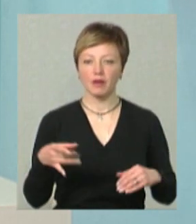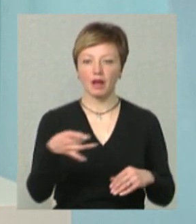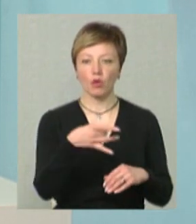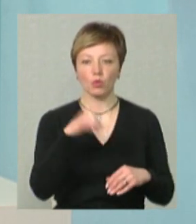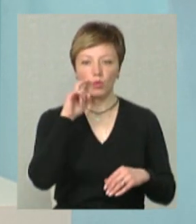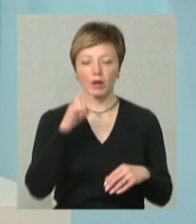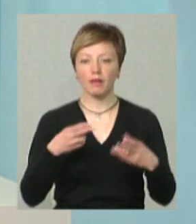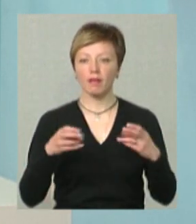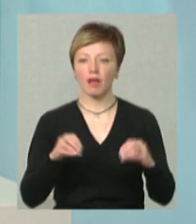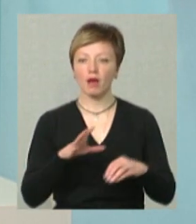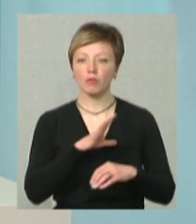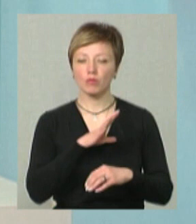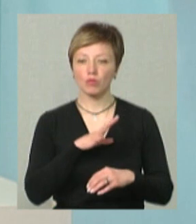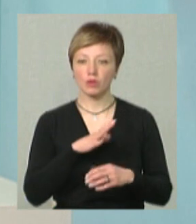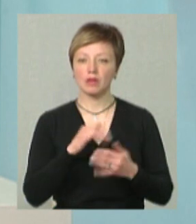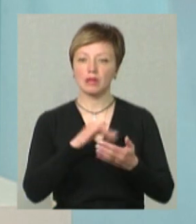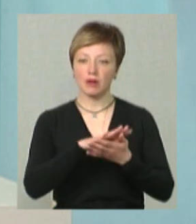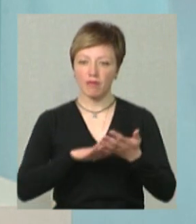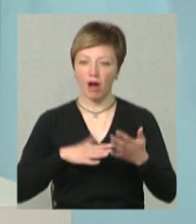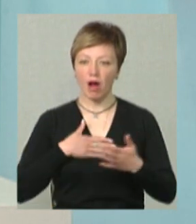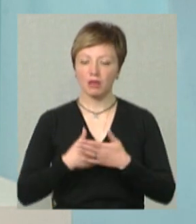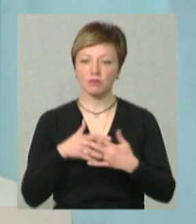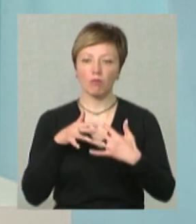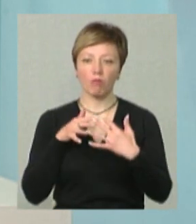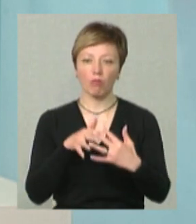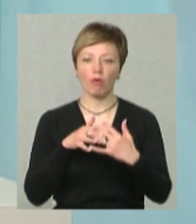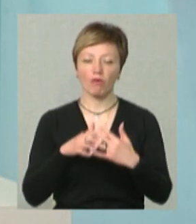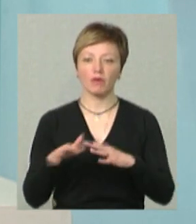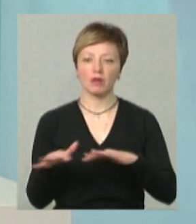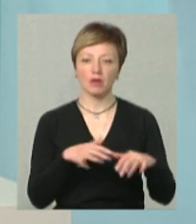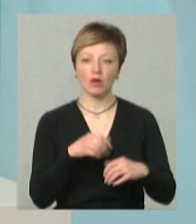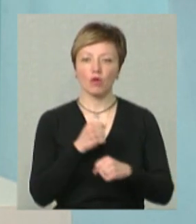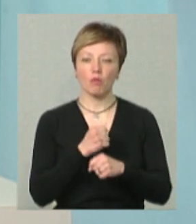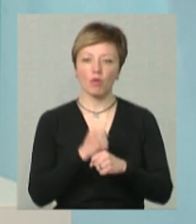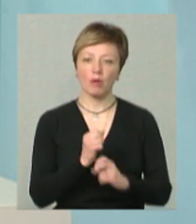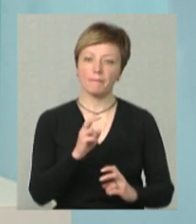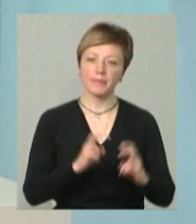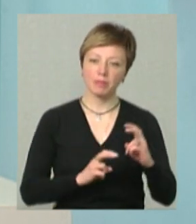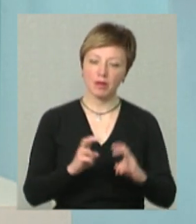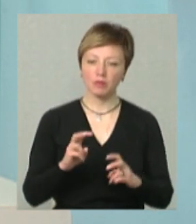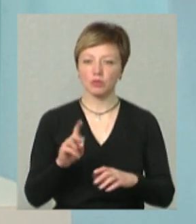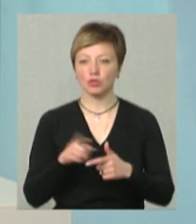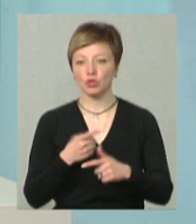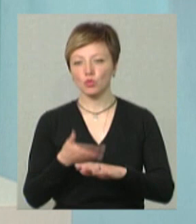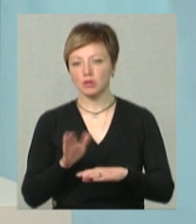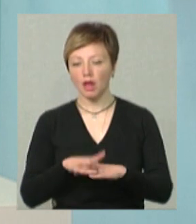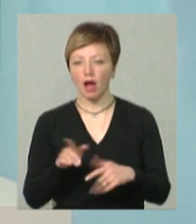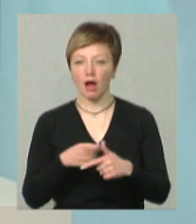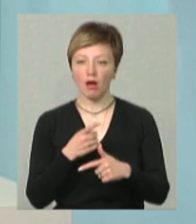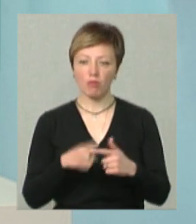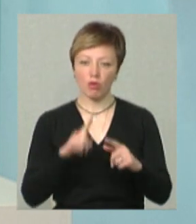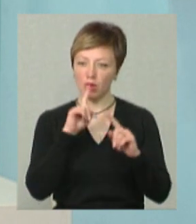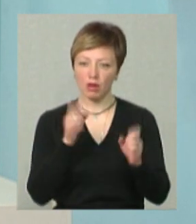де проходили ще тривають активні бойові дії, робота підприємств чи то ускладнилася, чи взагалі стала